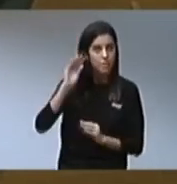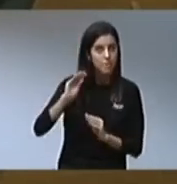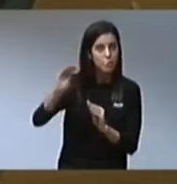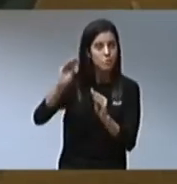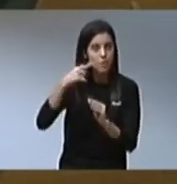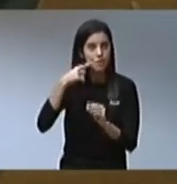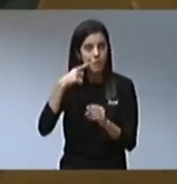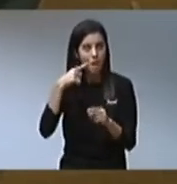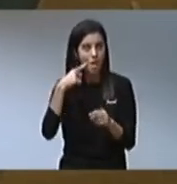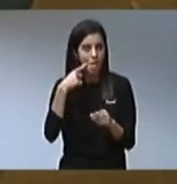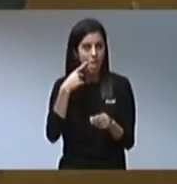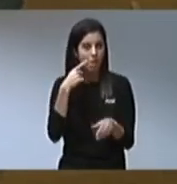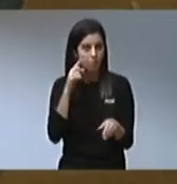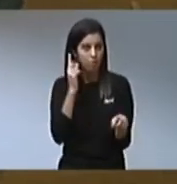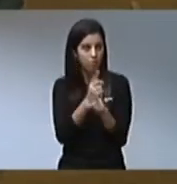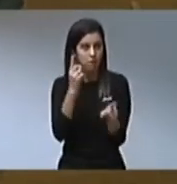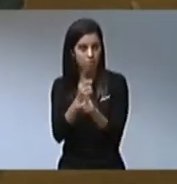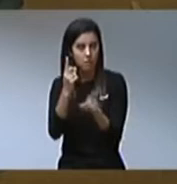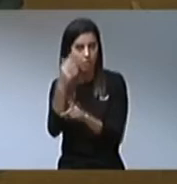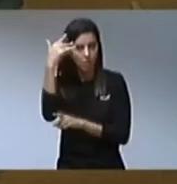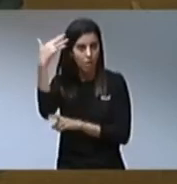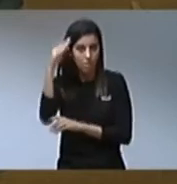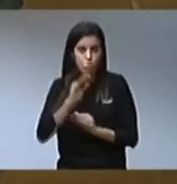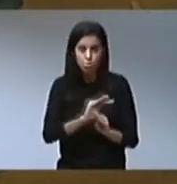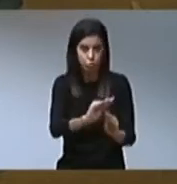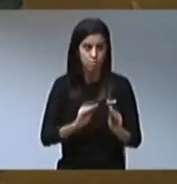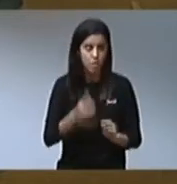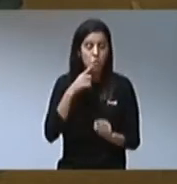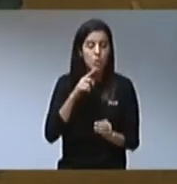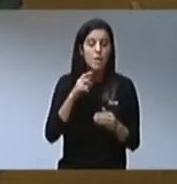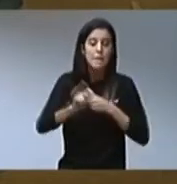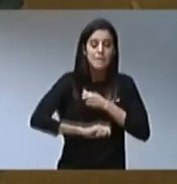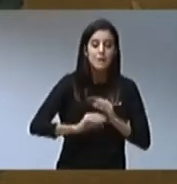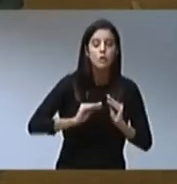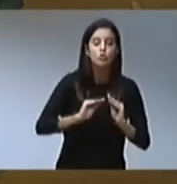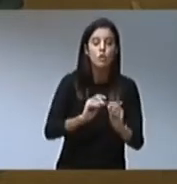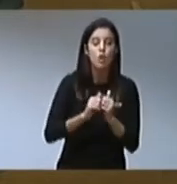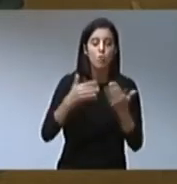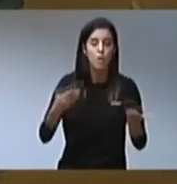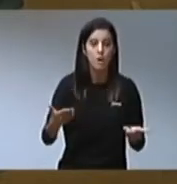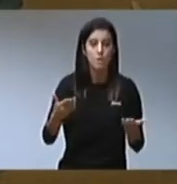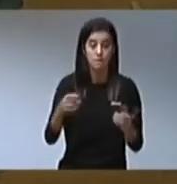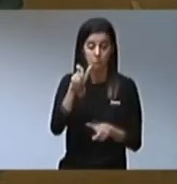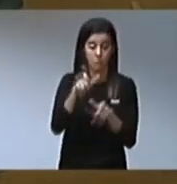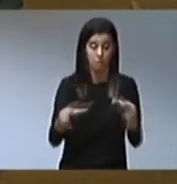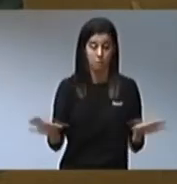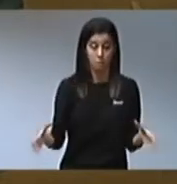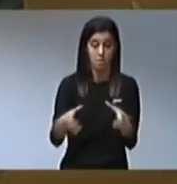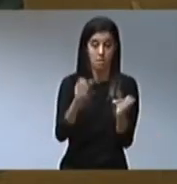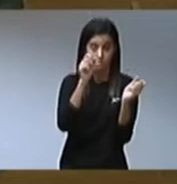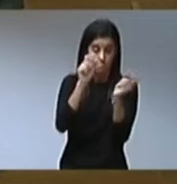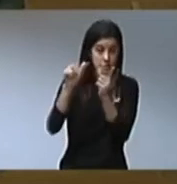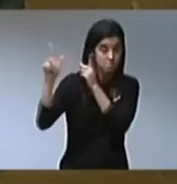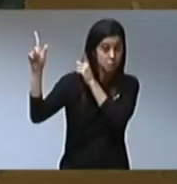conspiranoiques, perquè la seva estratègia és intentar crear en l'imaginari col·lectiu que existeix no sé quin